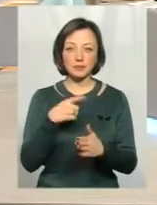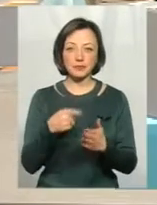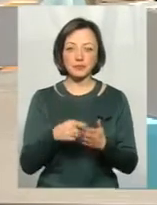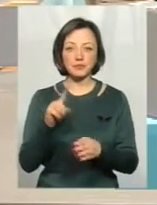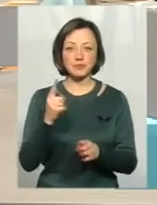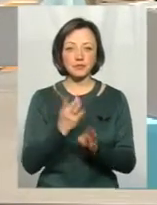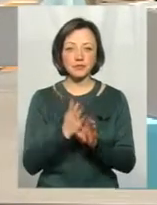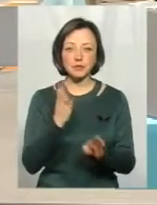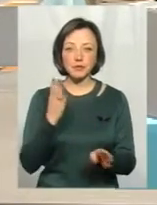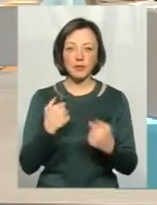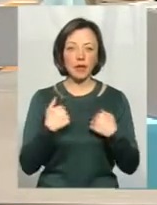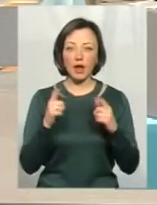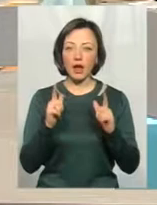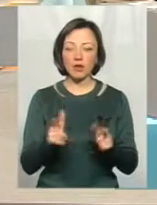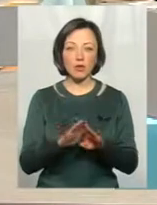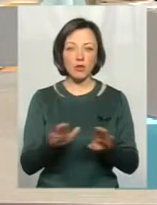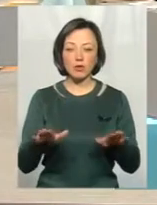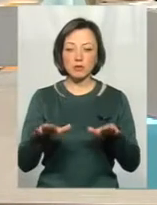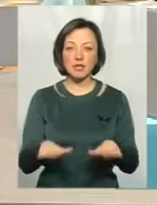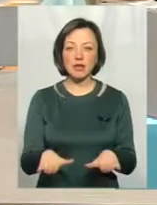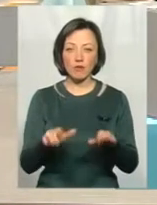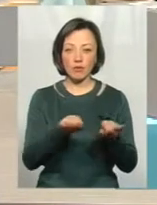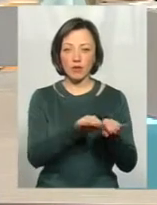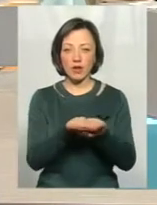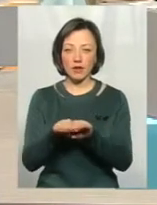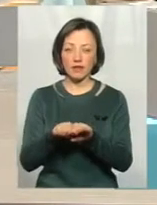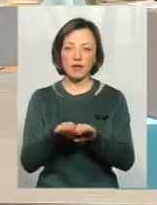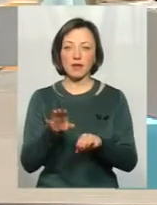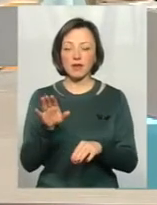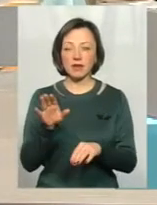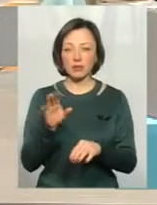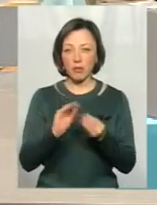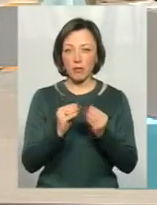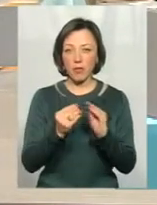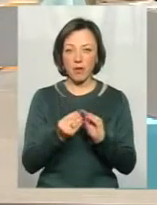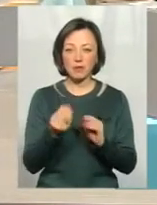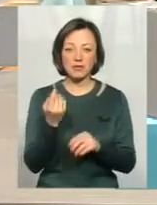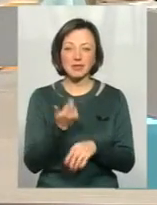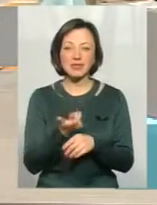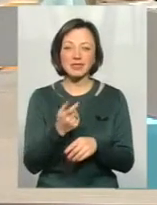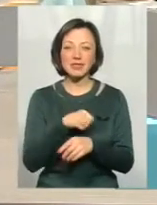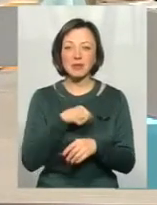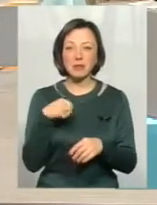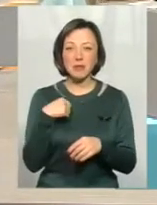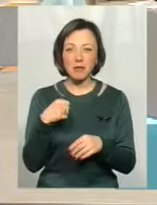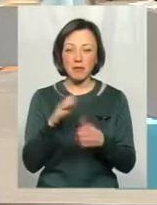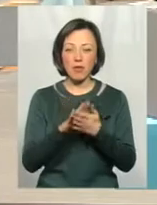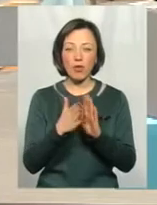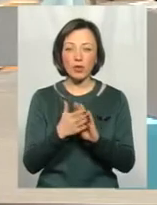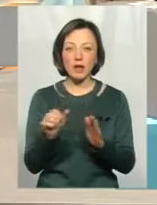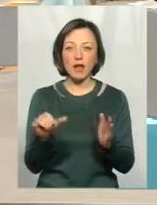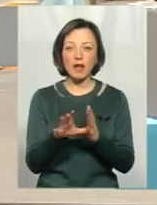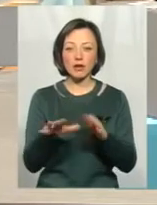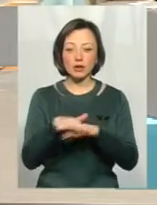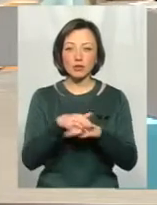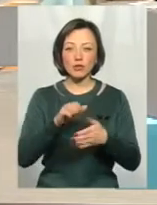що тільки на місцевому лінії все вирішується і формується якась проблема, тому що сама кон'юктура енергетичного ринку і цих правил, які зумовили